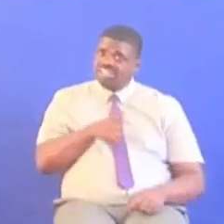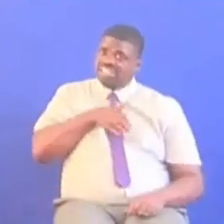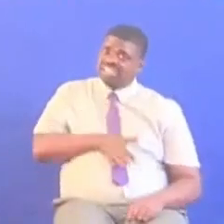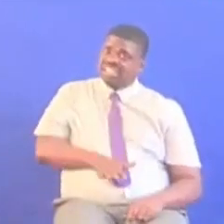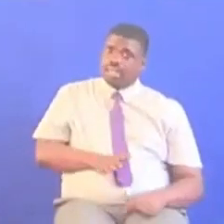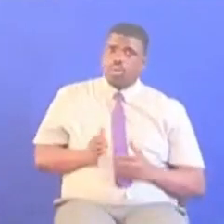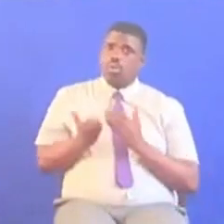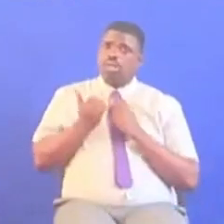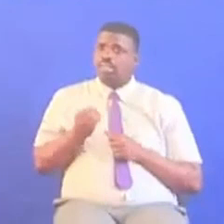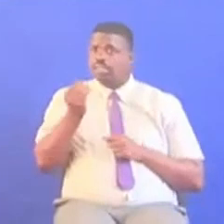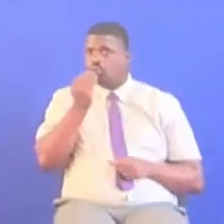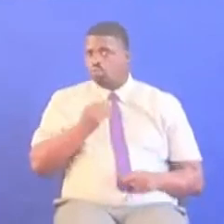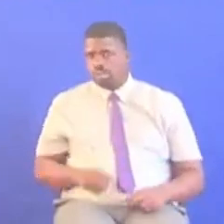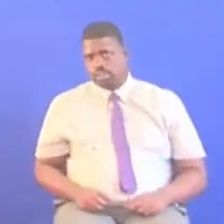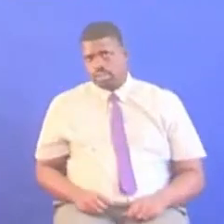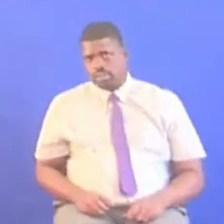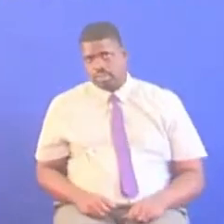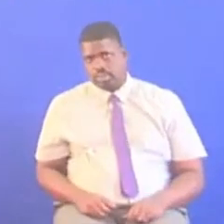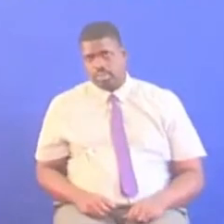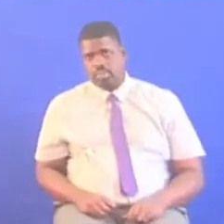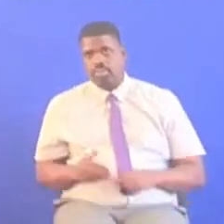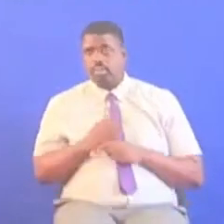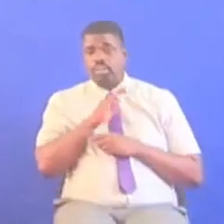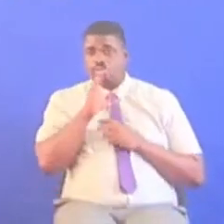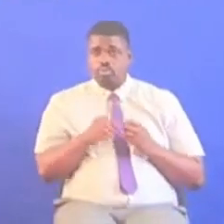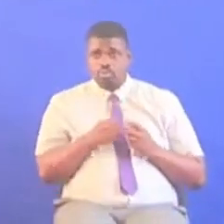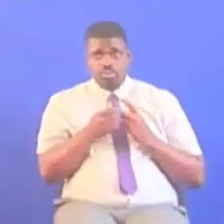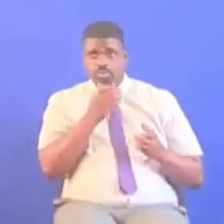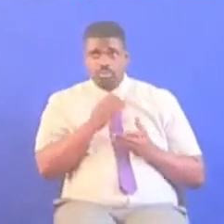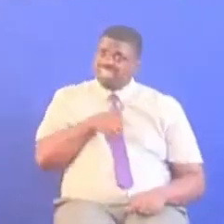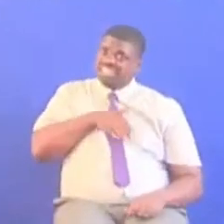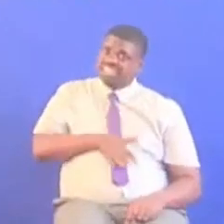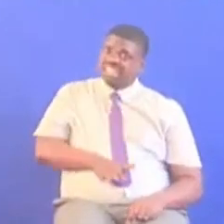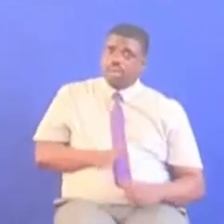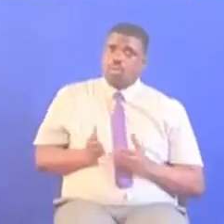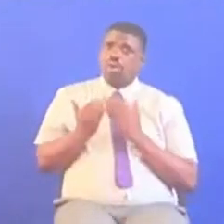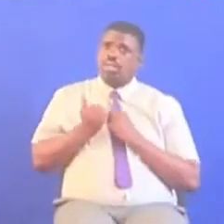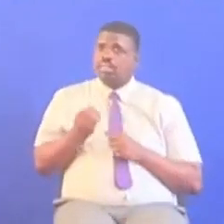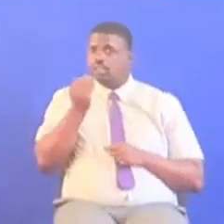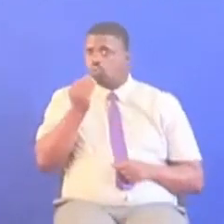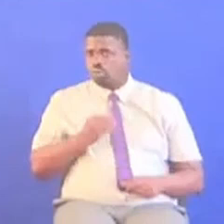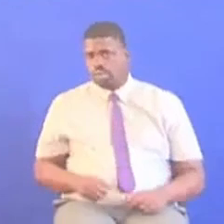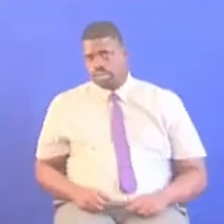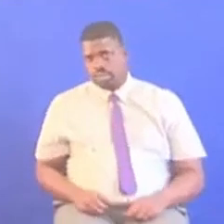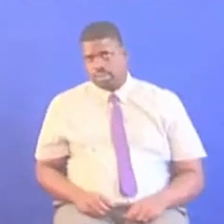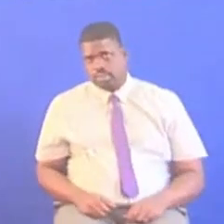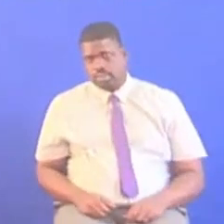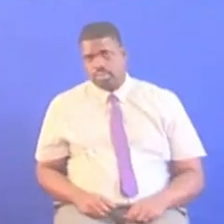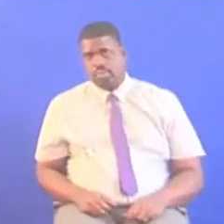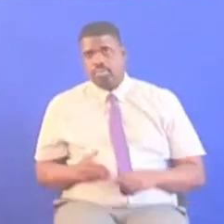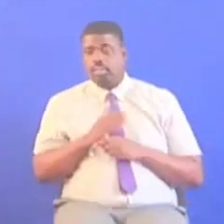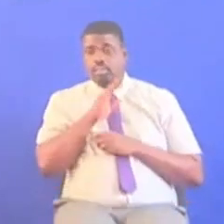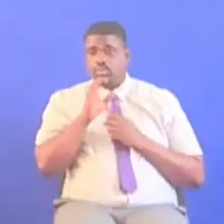Wanaitaji chakula Na aftaloo